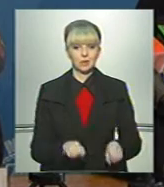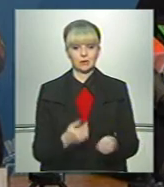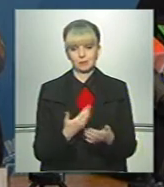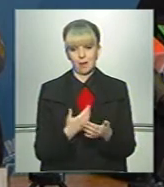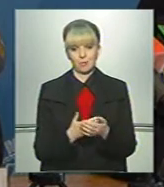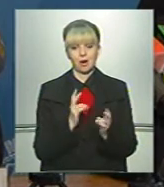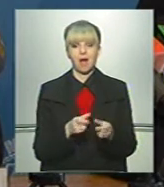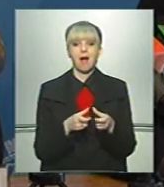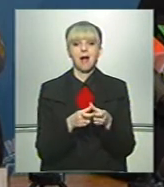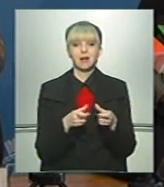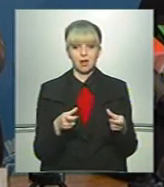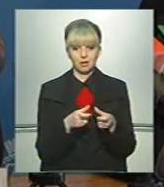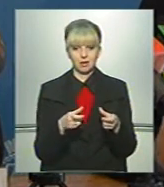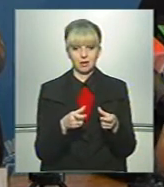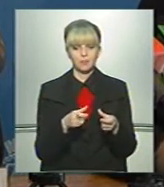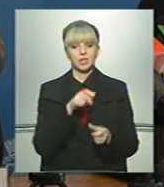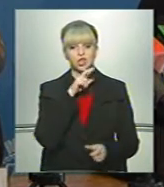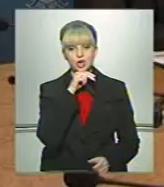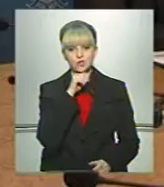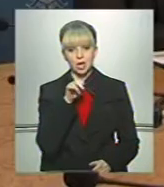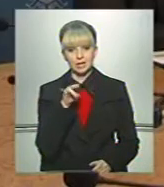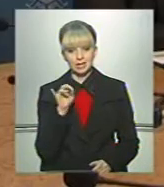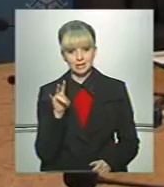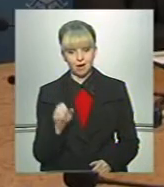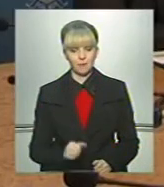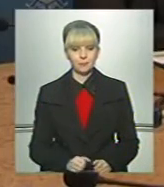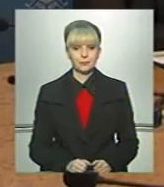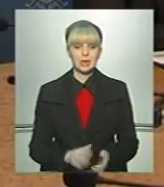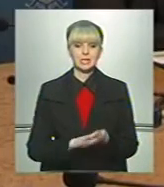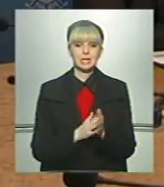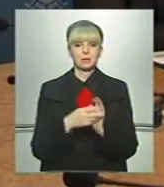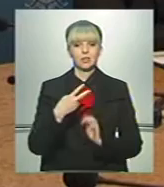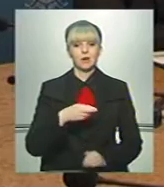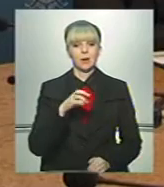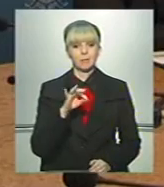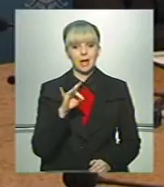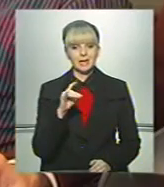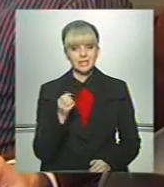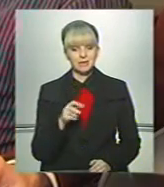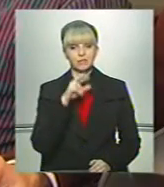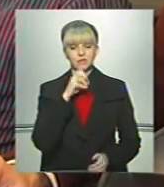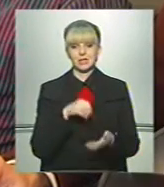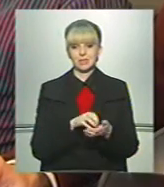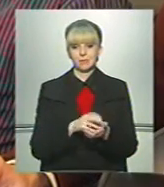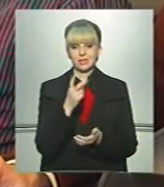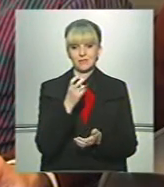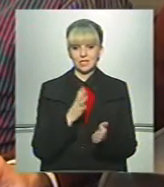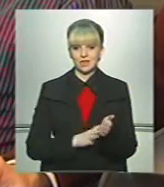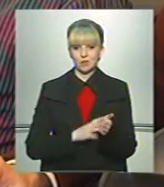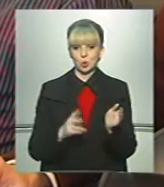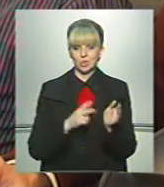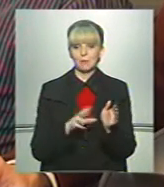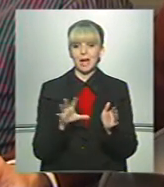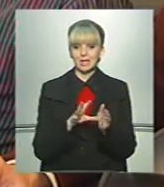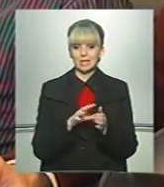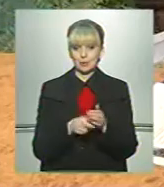наприклад, як картка Чернівчанина. Станом на 20 березня у Чернівцях зареєстровано 297